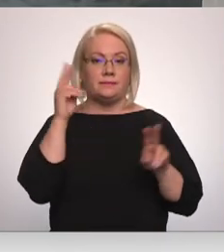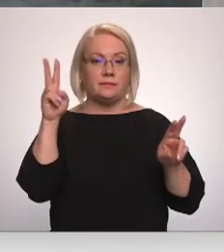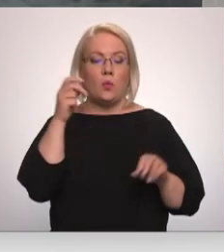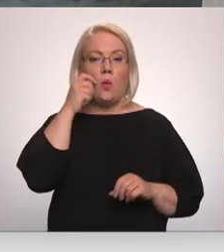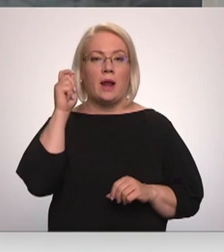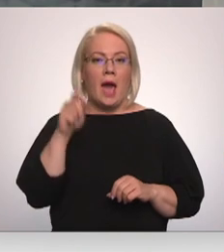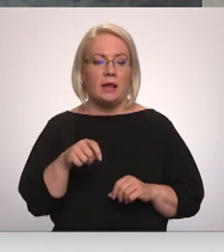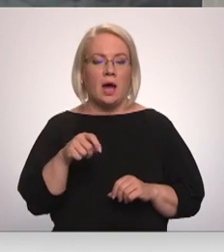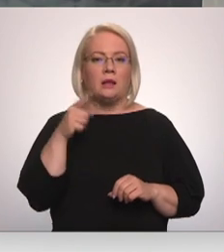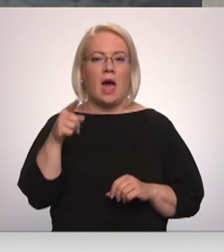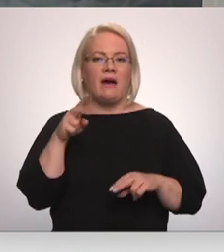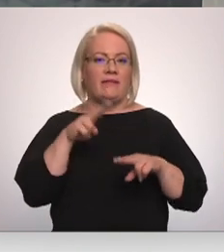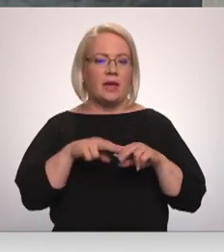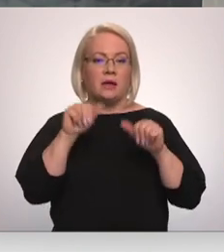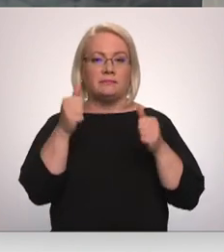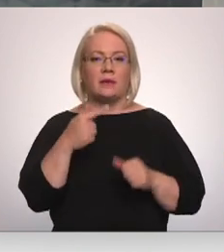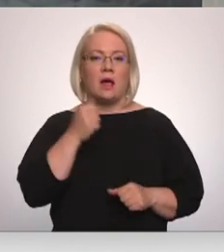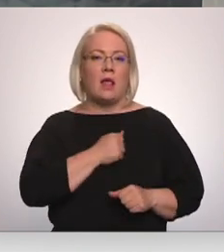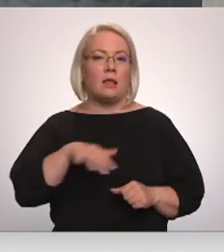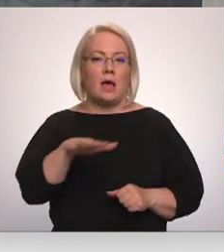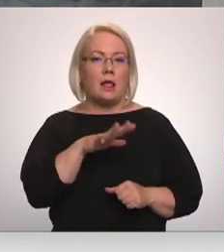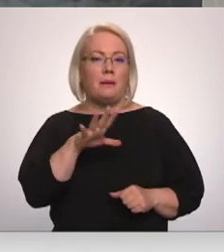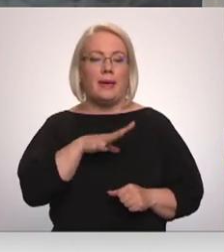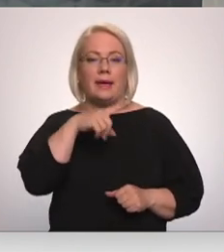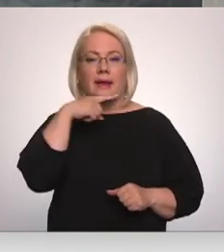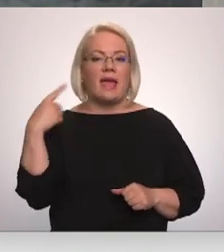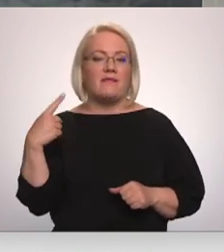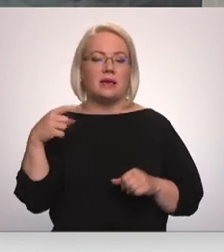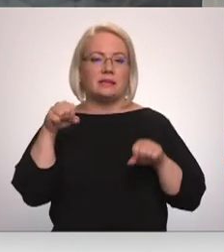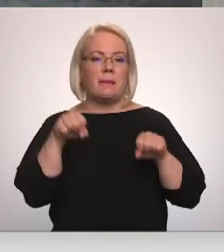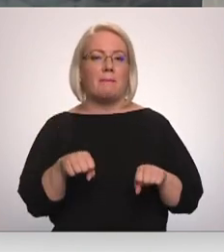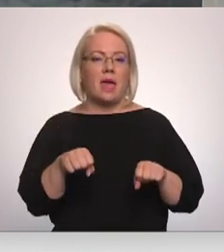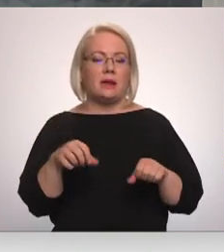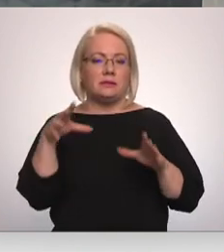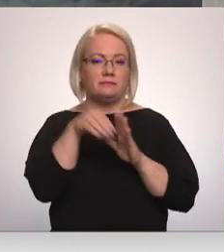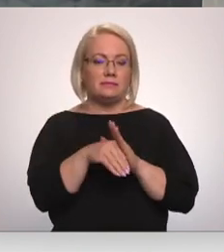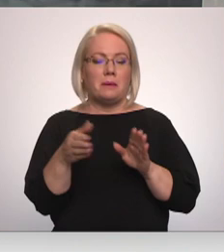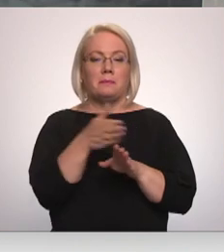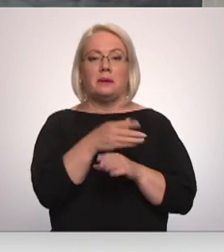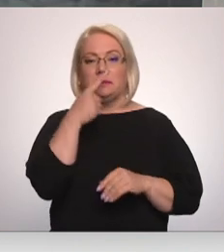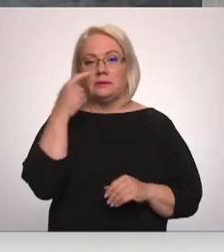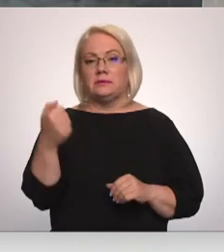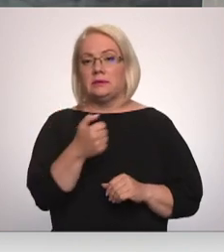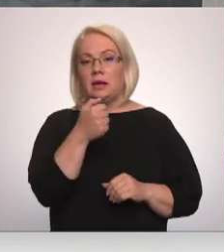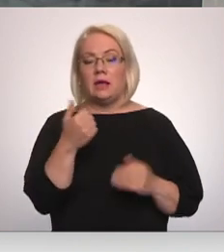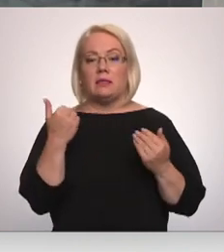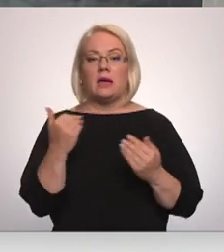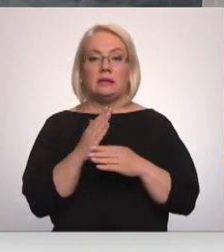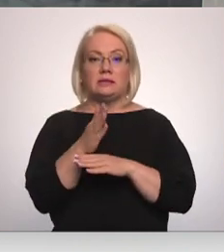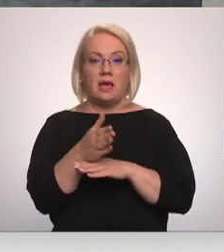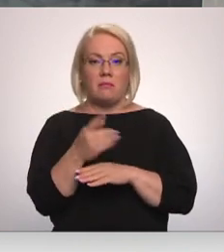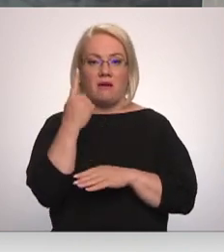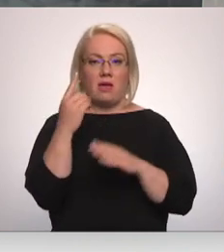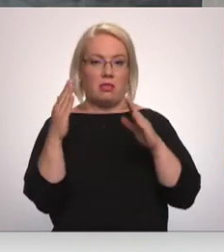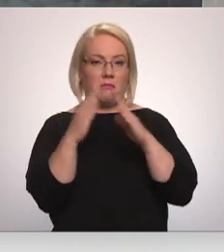Apdzīvotā vieta izveidojusies laikā, kad Latgala bija Krievijas impērijas sastāvā, vairāk nekā pirms simtgadiem. Tagad ciemā ir tikai viena māja.